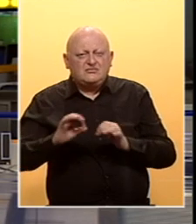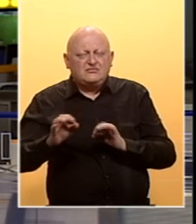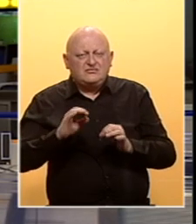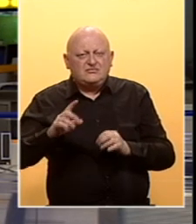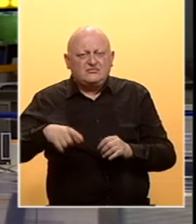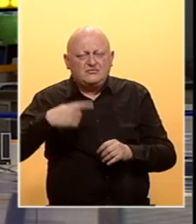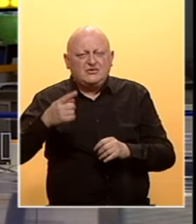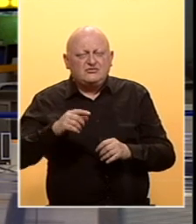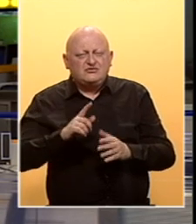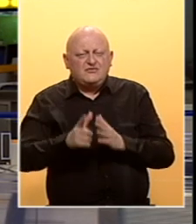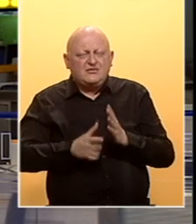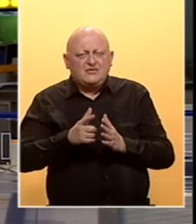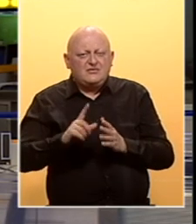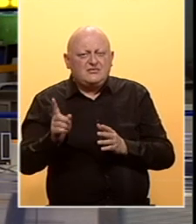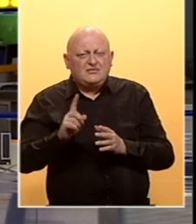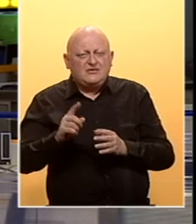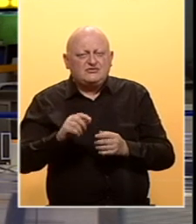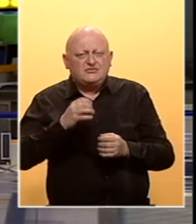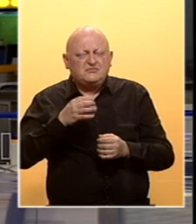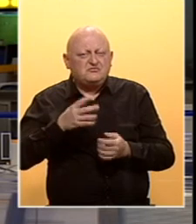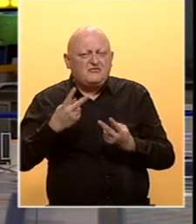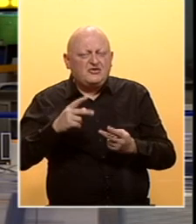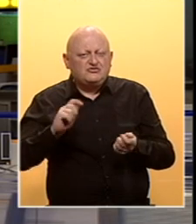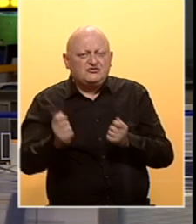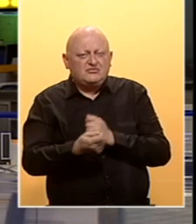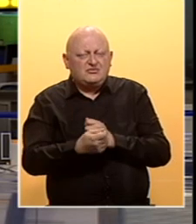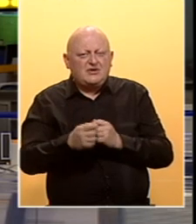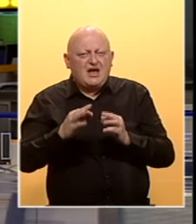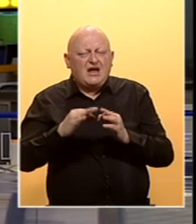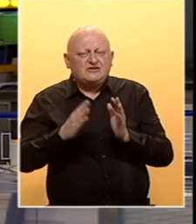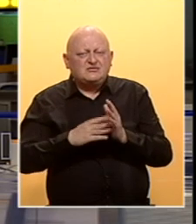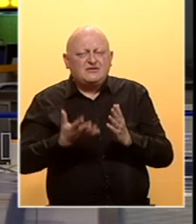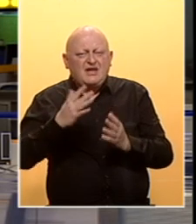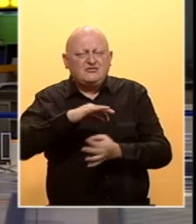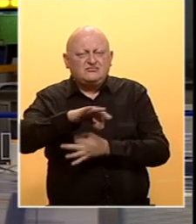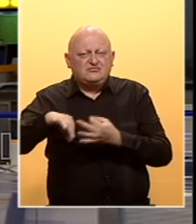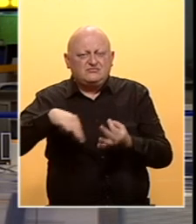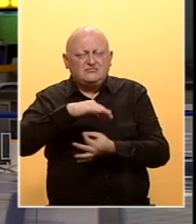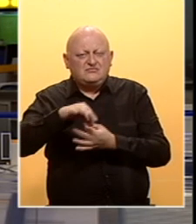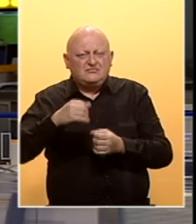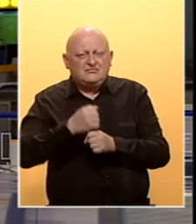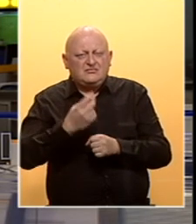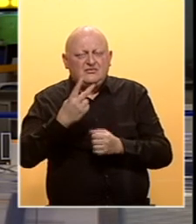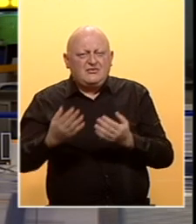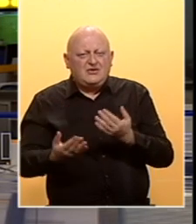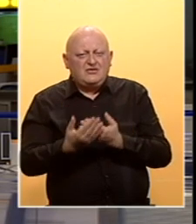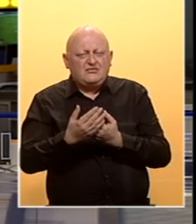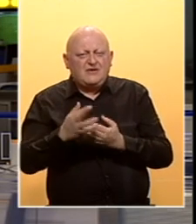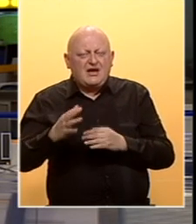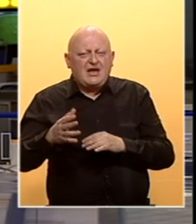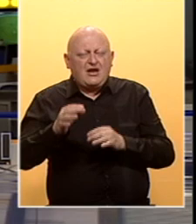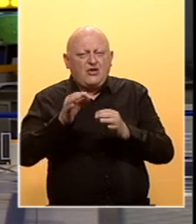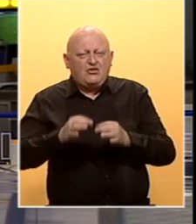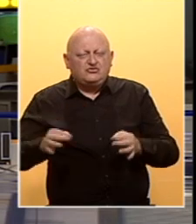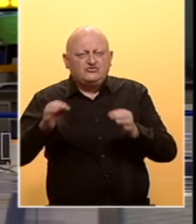za predstojiću sezonu neće se bitnije mijenjati. Arcelor Mital, najveći zagađivač, realizovao je dva nova ekološka projekta,